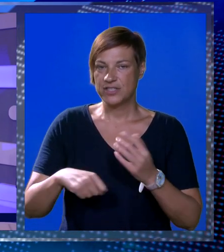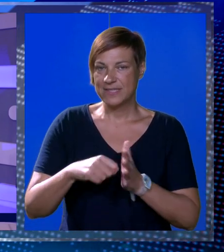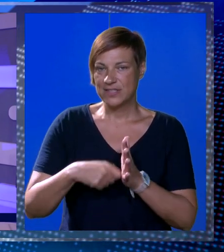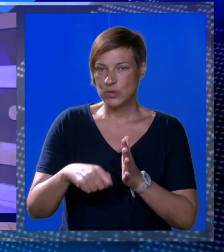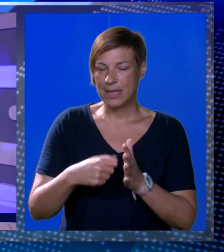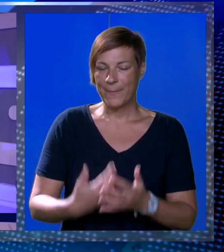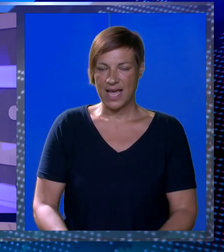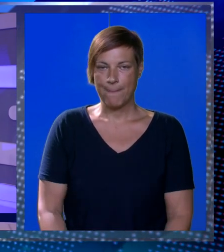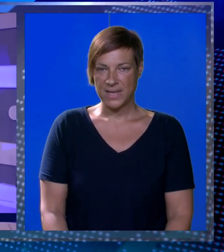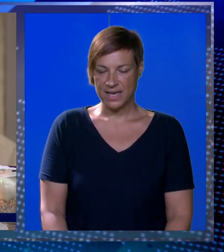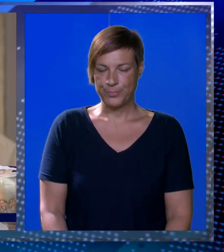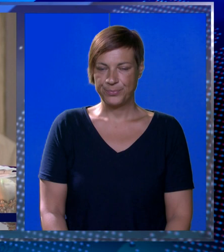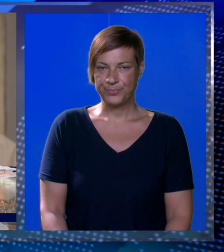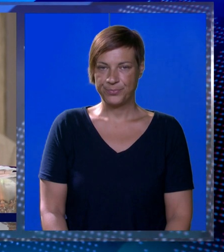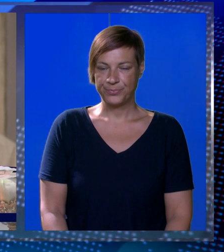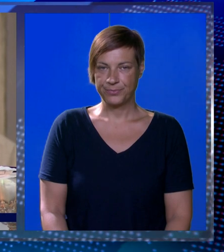Sad su snimile naše kamere.